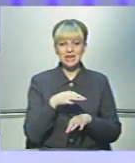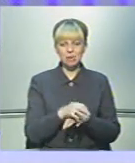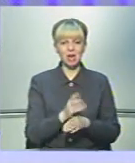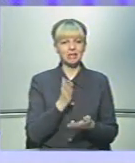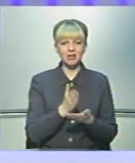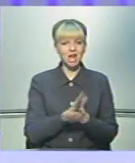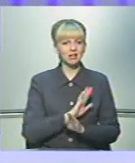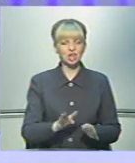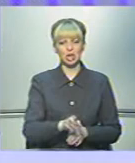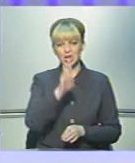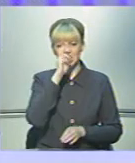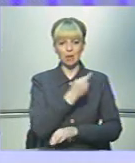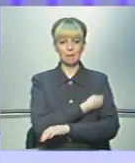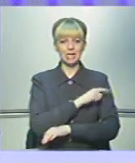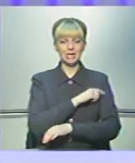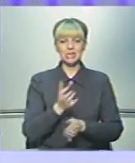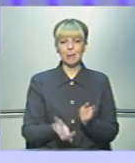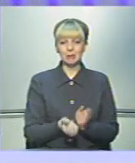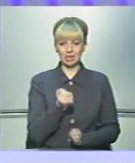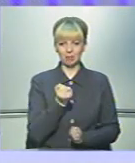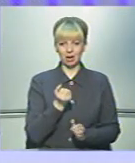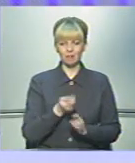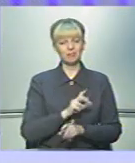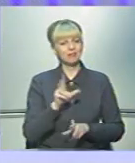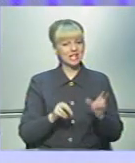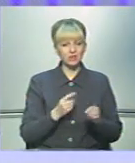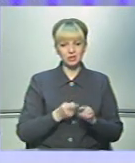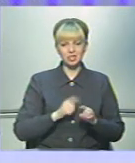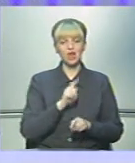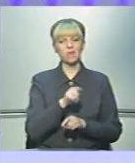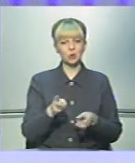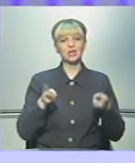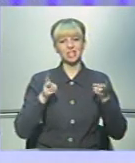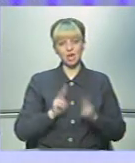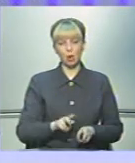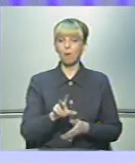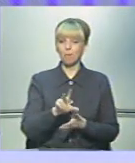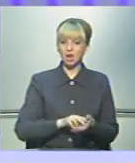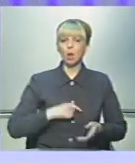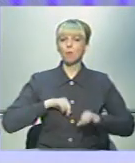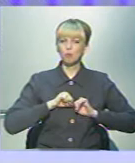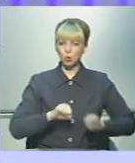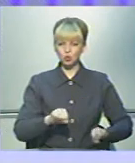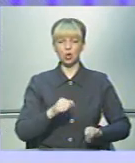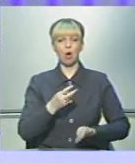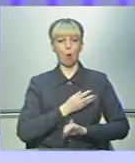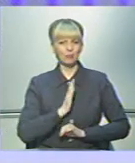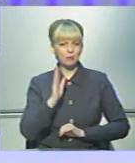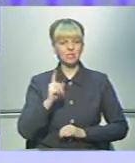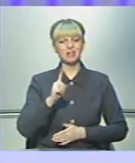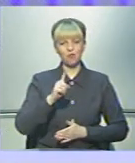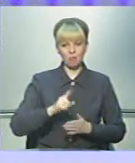неналежна державна та медична підтримка. Та, незважаючи на це, вони залишаються прикладом мужності, оптимізму та